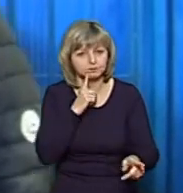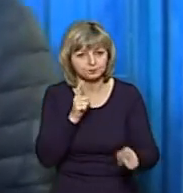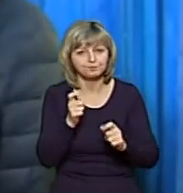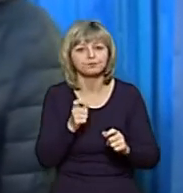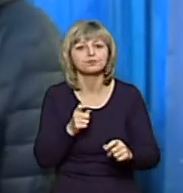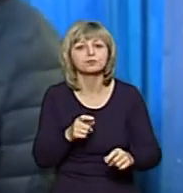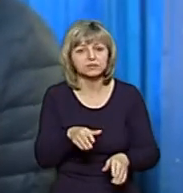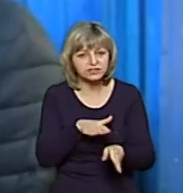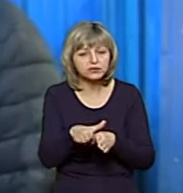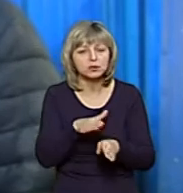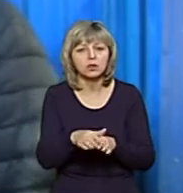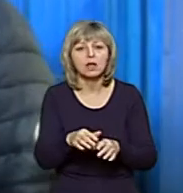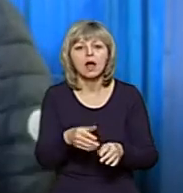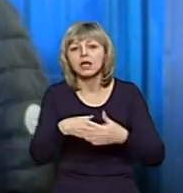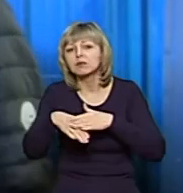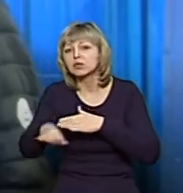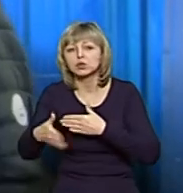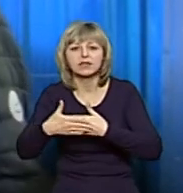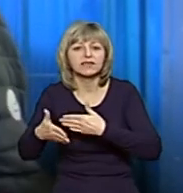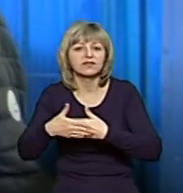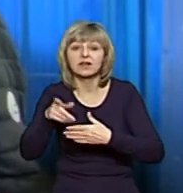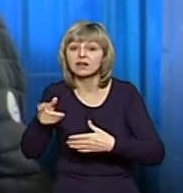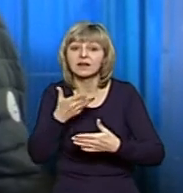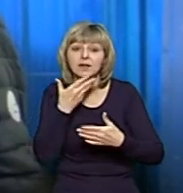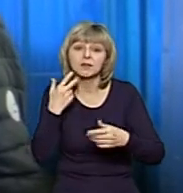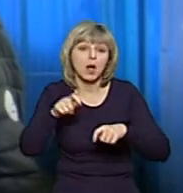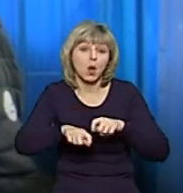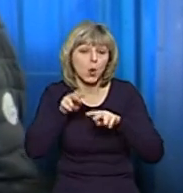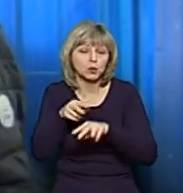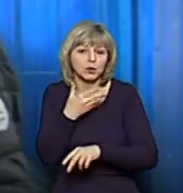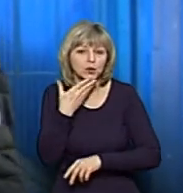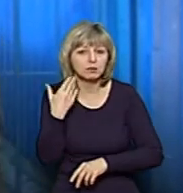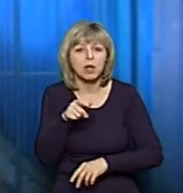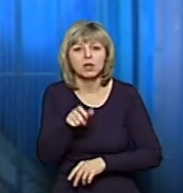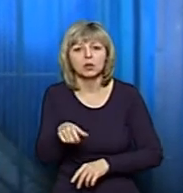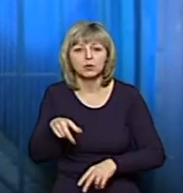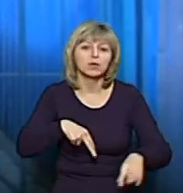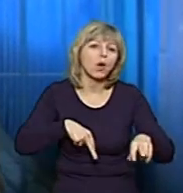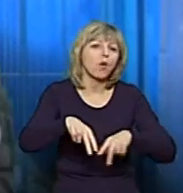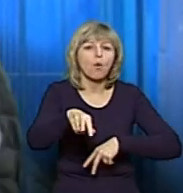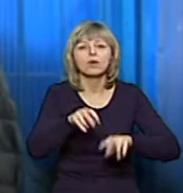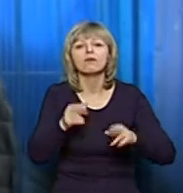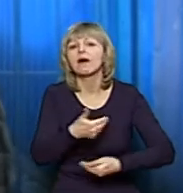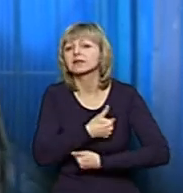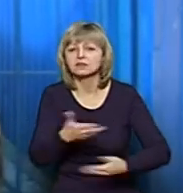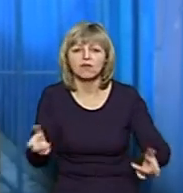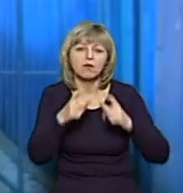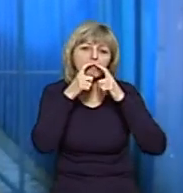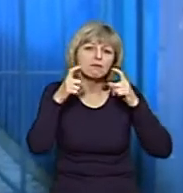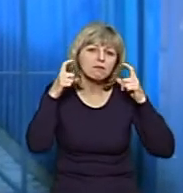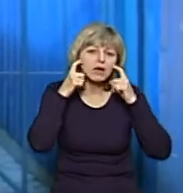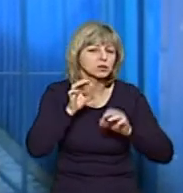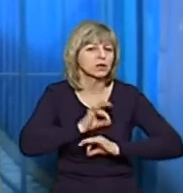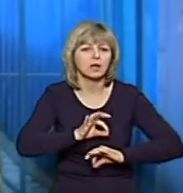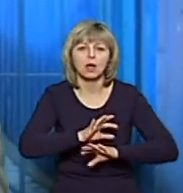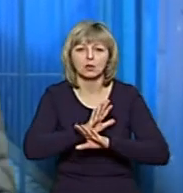але пройшовши за двері, там ніякої контролю вже немає. Люди ходять як завгодно, масками не